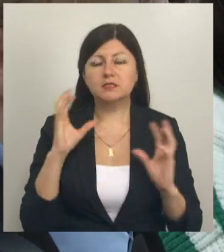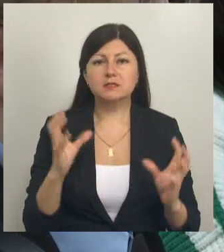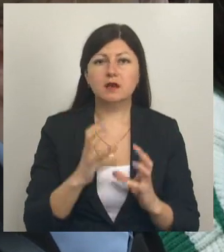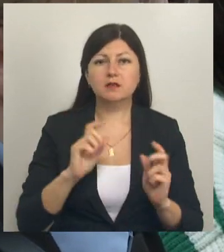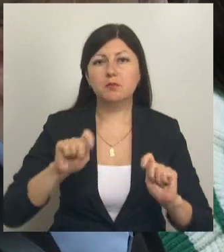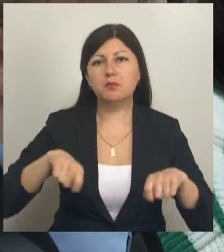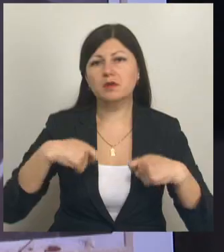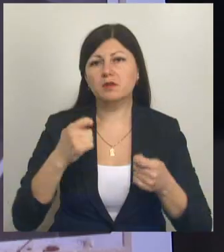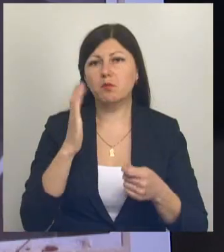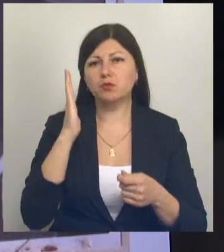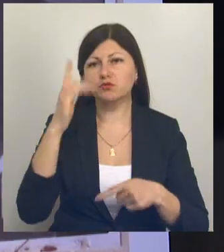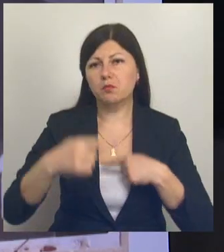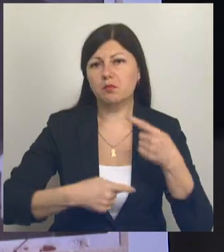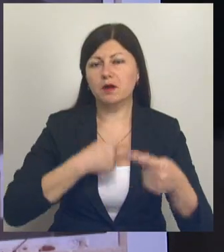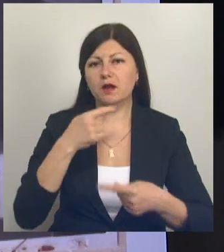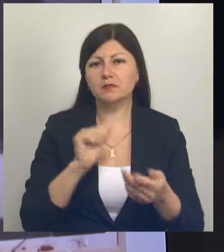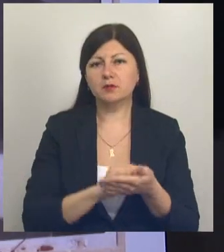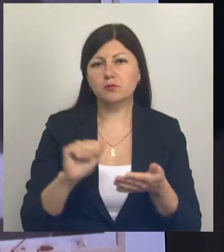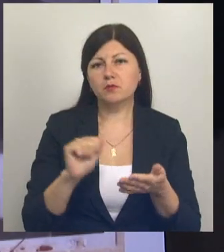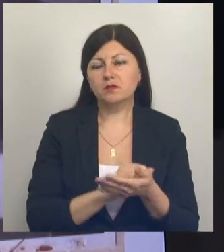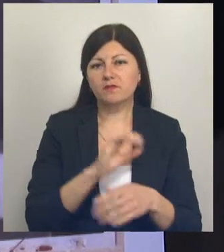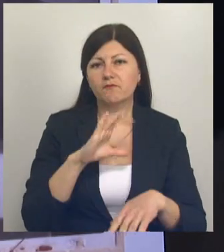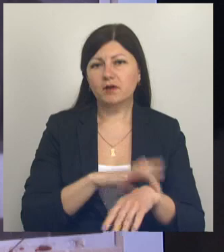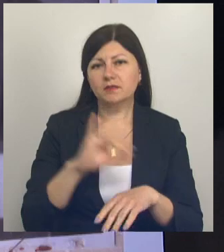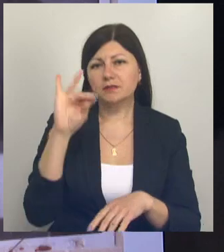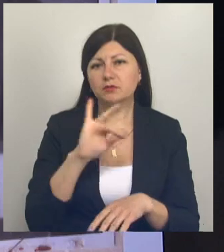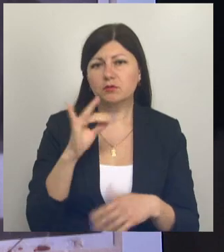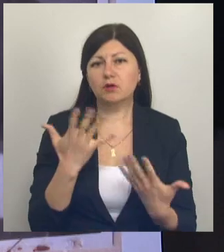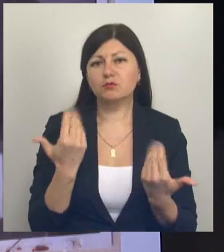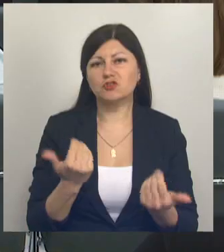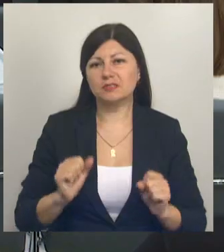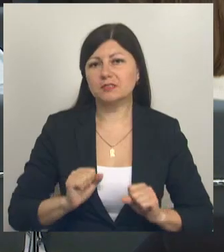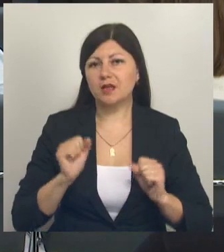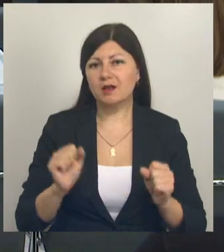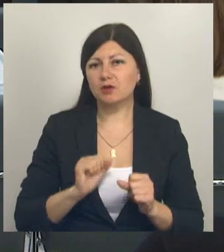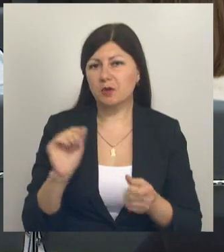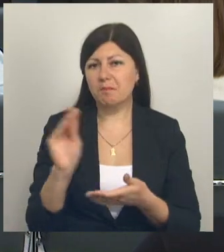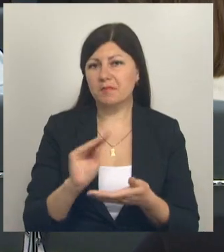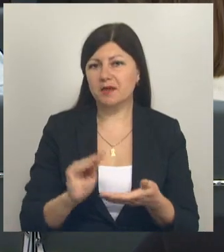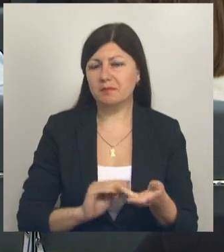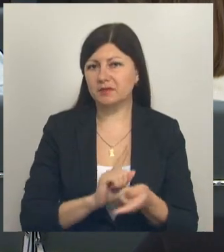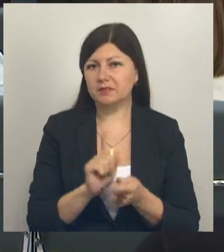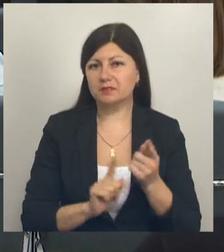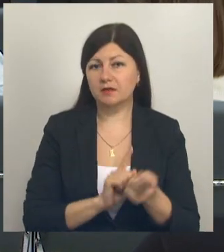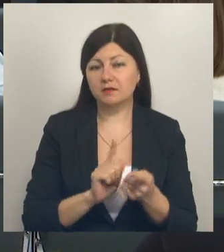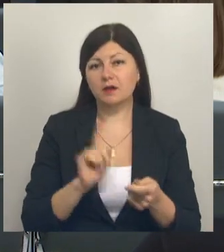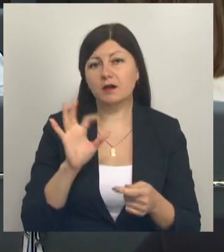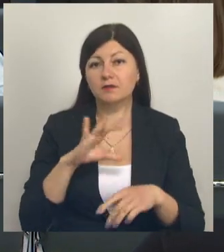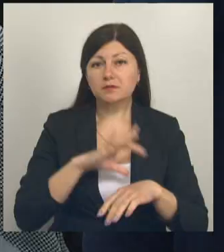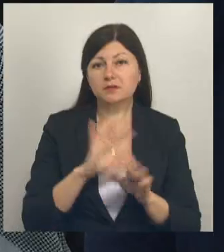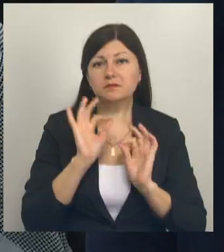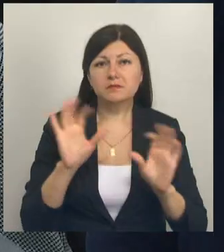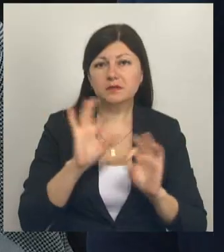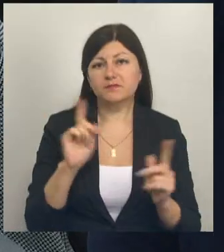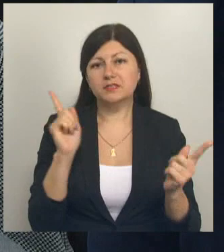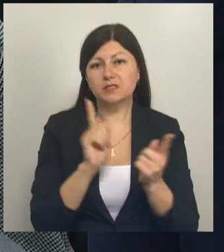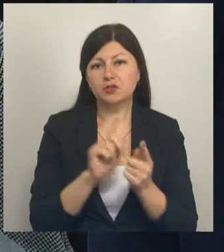передавать будущим поколениям документированные факты истории, которые сейчас стараются переписать. О генициде на территории региона говорят участники